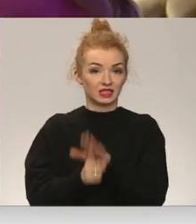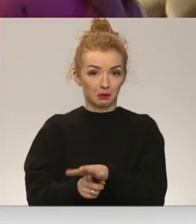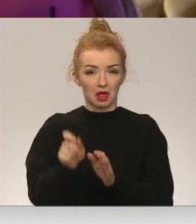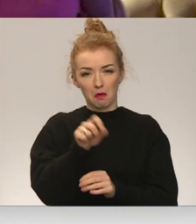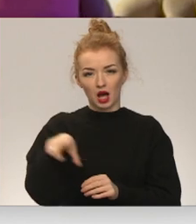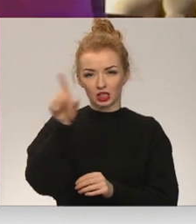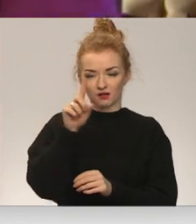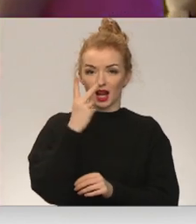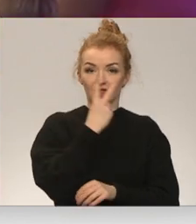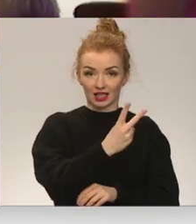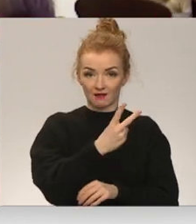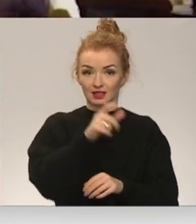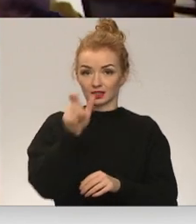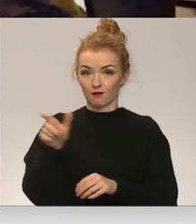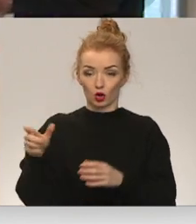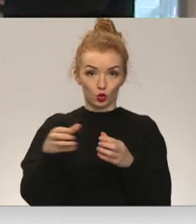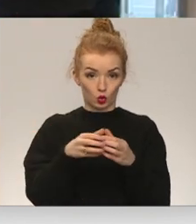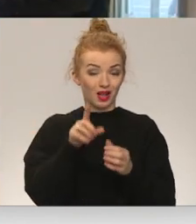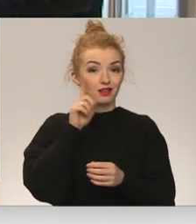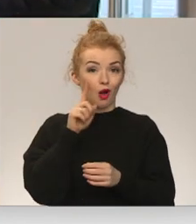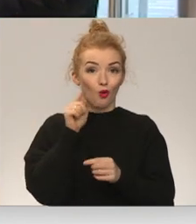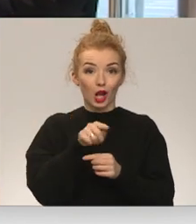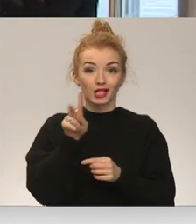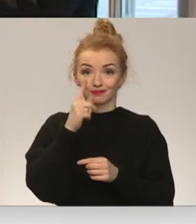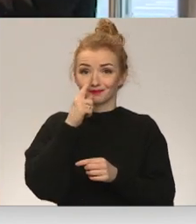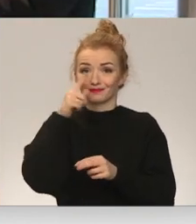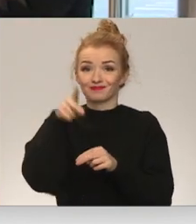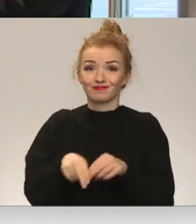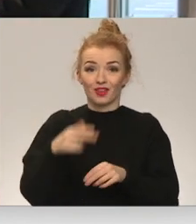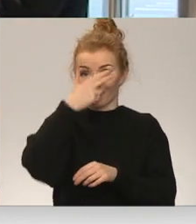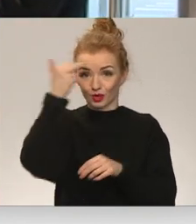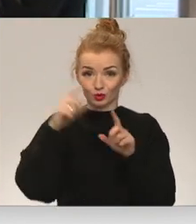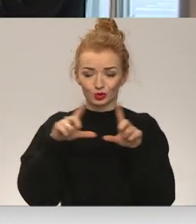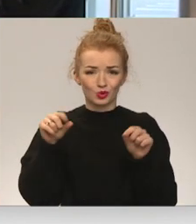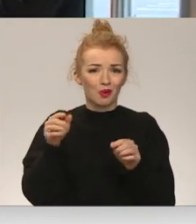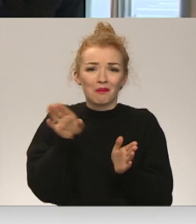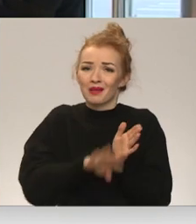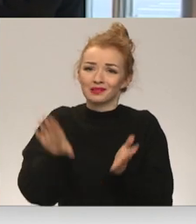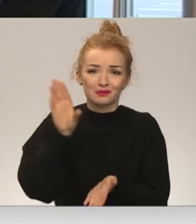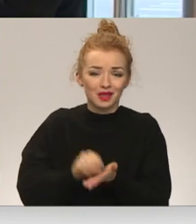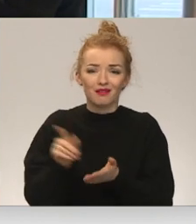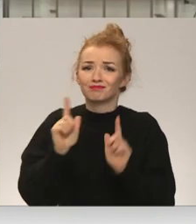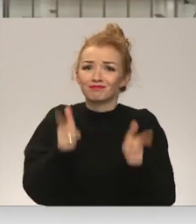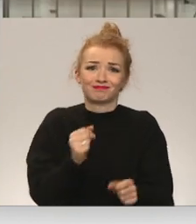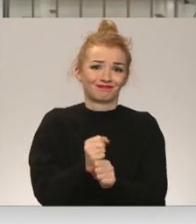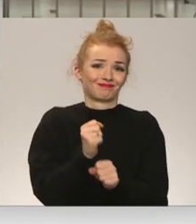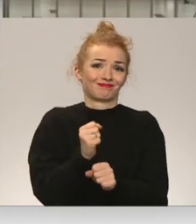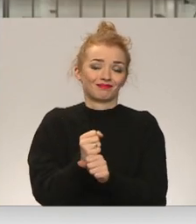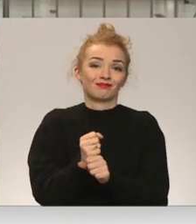pārsvarā divas cilvēku grupas. Tie ir jaunieši, kas ir tikko beiguši vidusskolu, bez pieredzes, kuri grib strādāt.